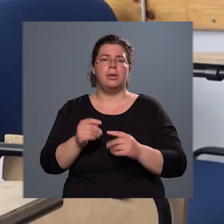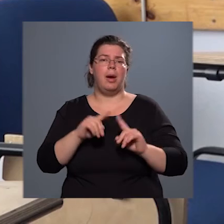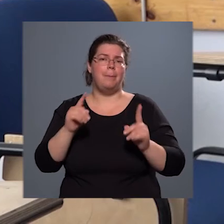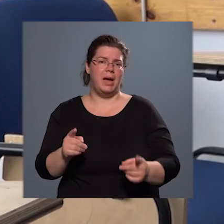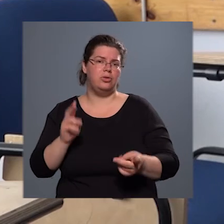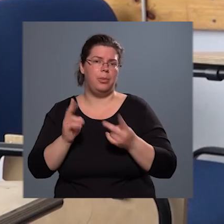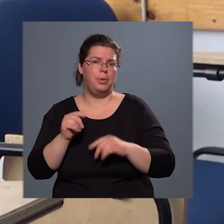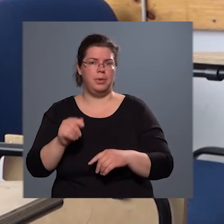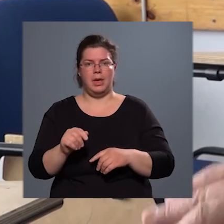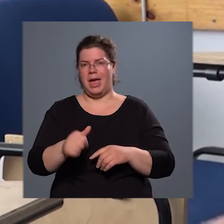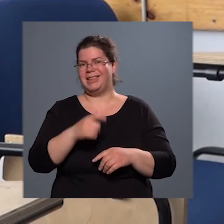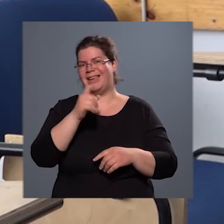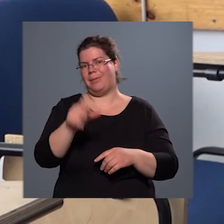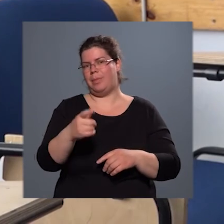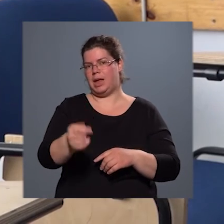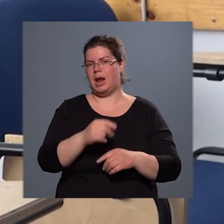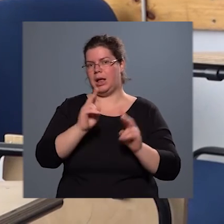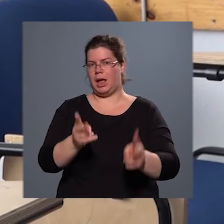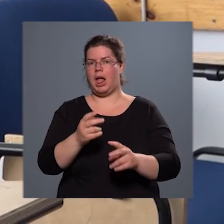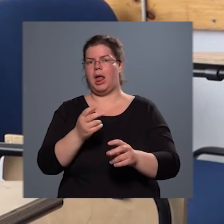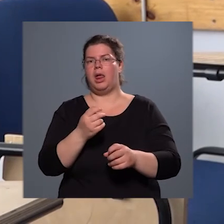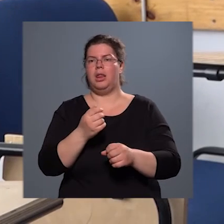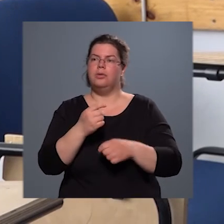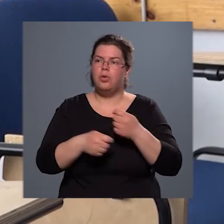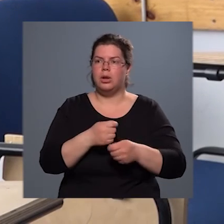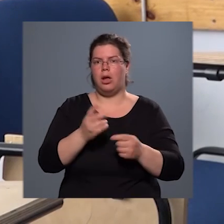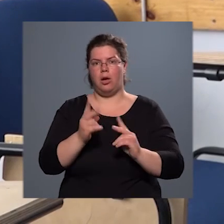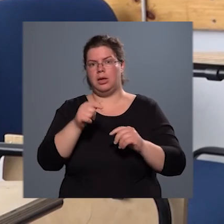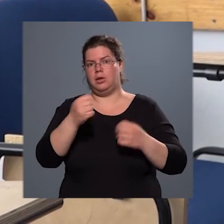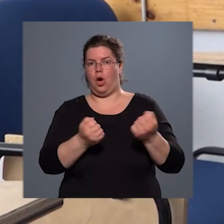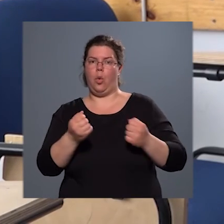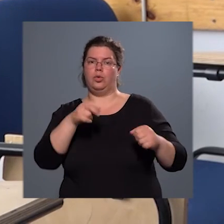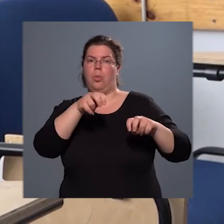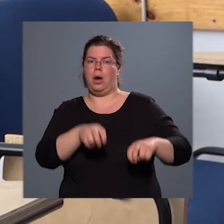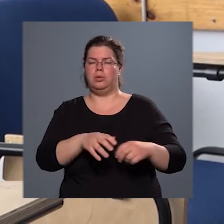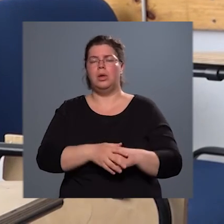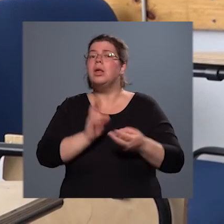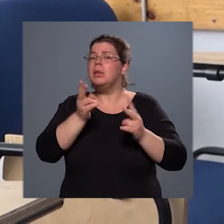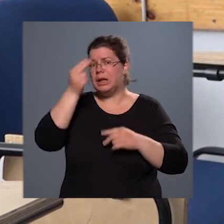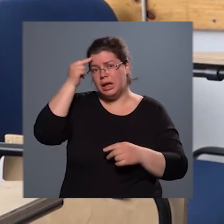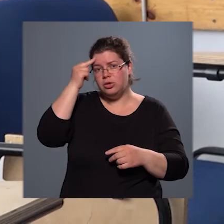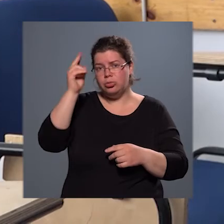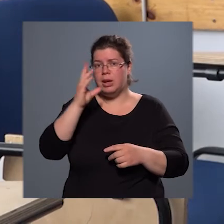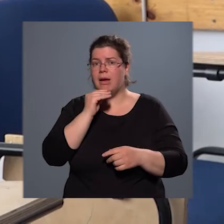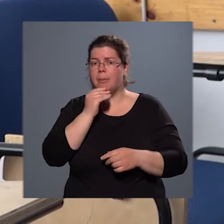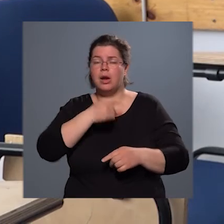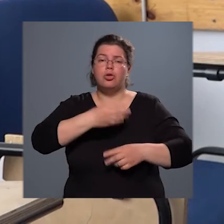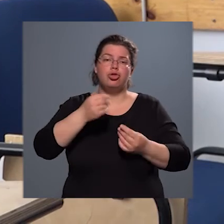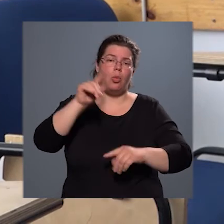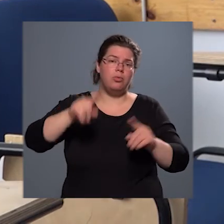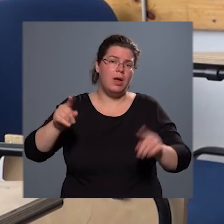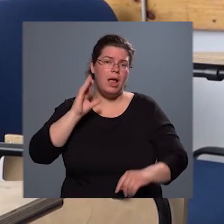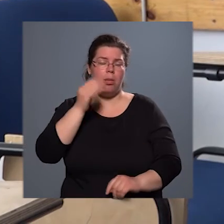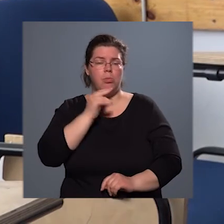itt csak egy emberrel kell foglalkozni, mindig aki ott ül benne az autóba. Meg lehet ismerni embereket, sokféle ember van,